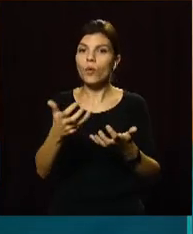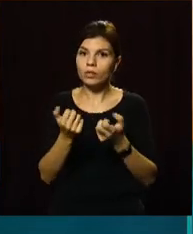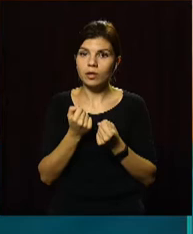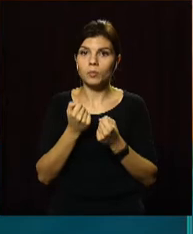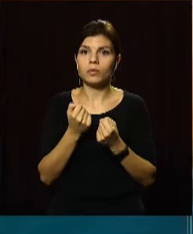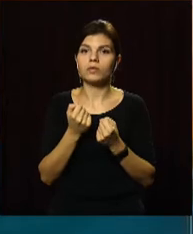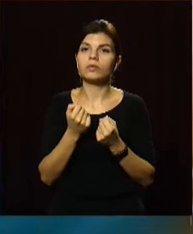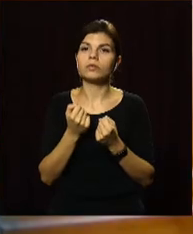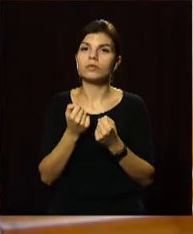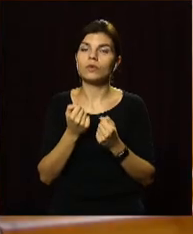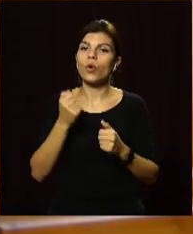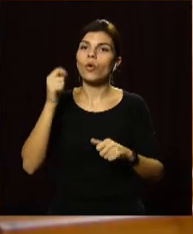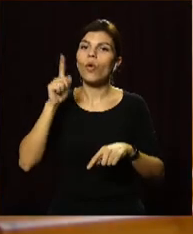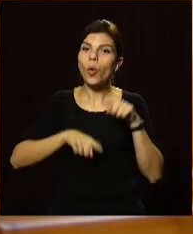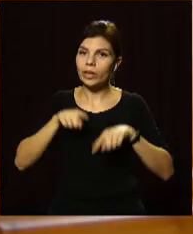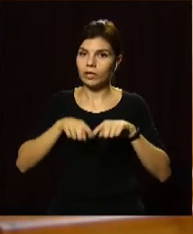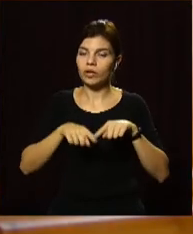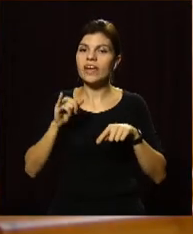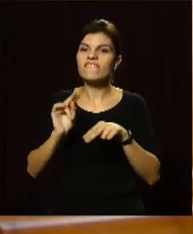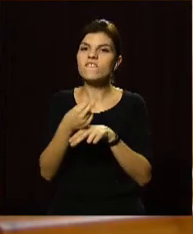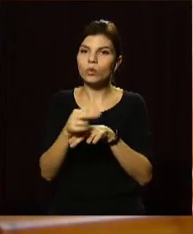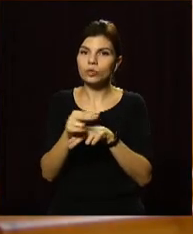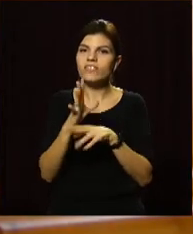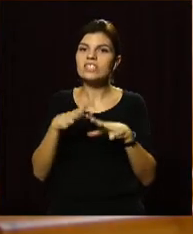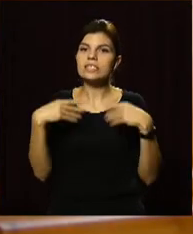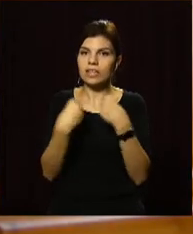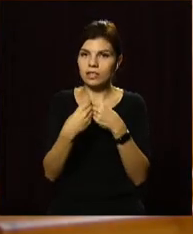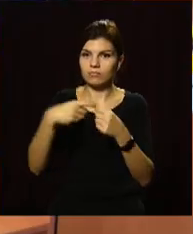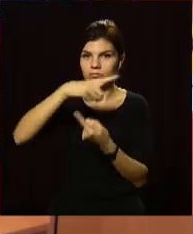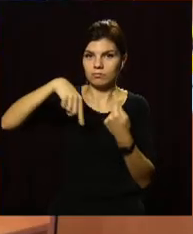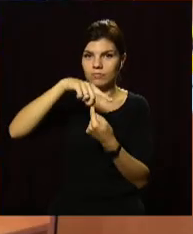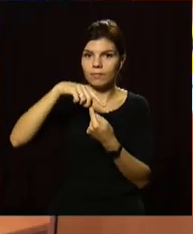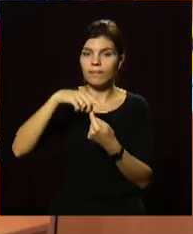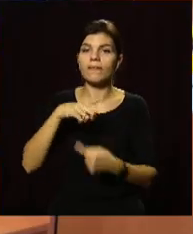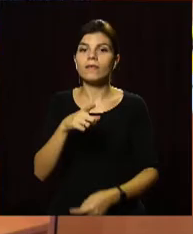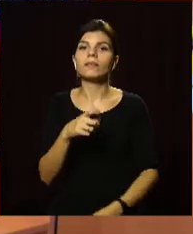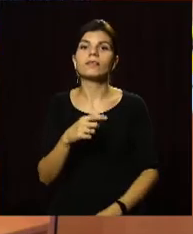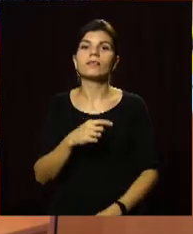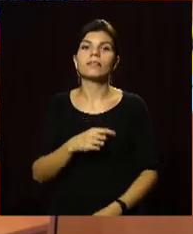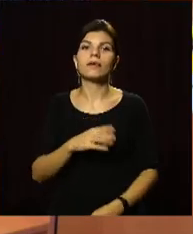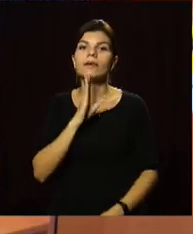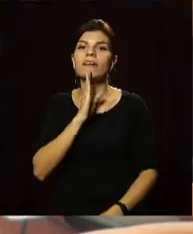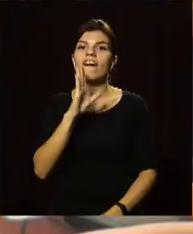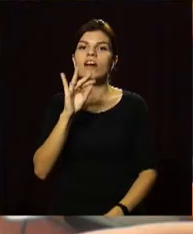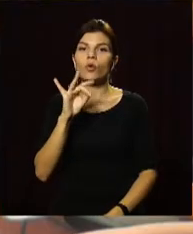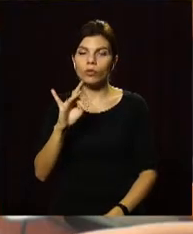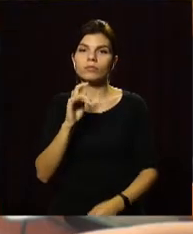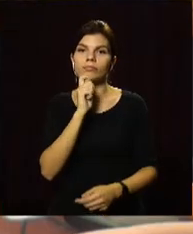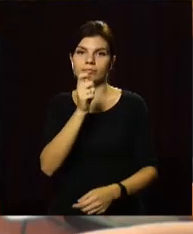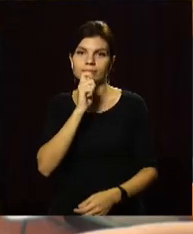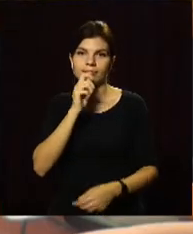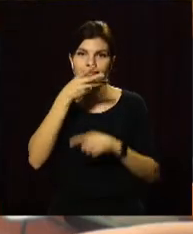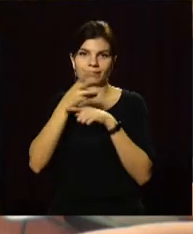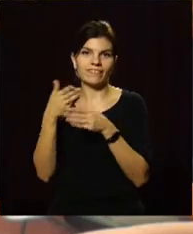родину і виховувалися в сімейному оточенні. Вікторія Вахрушина, Олександр Вернигоров, Open News,